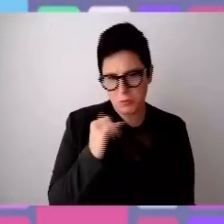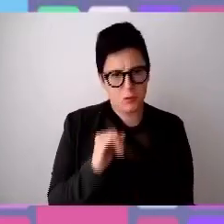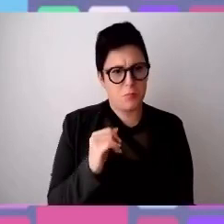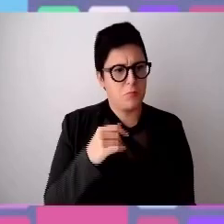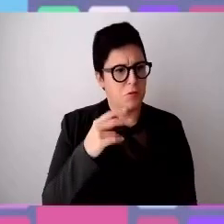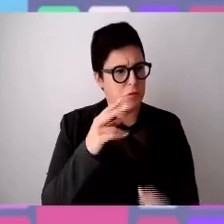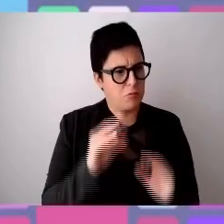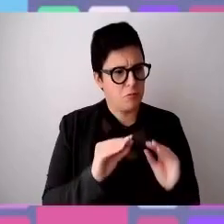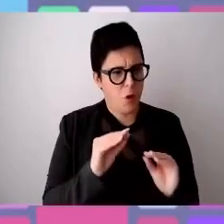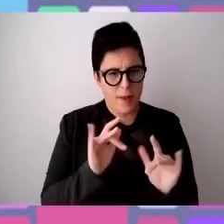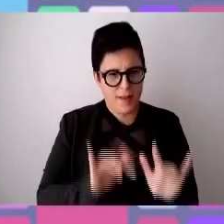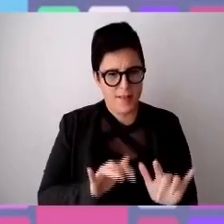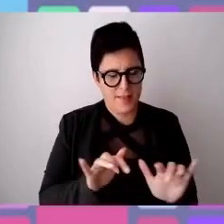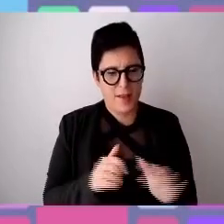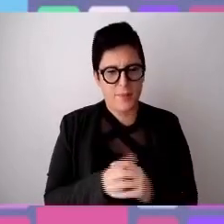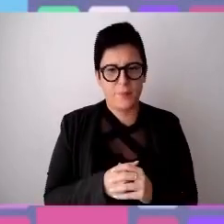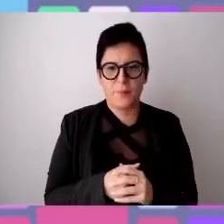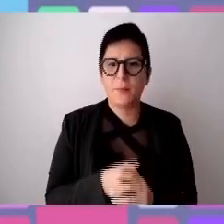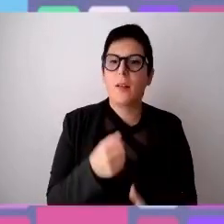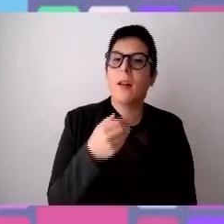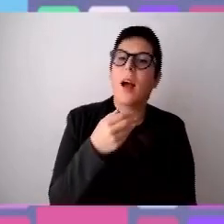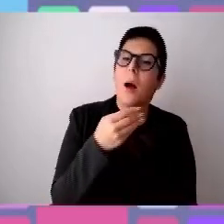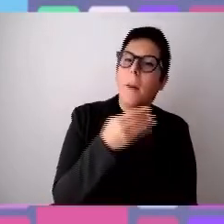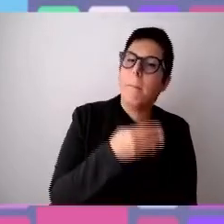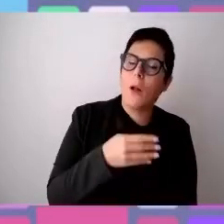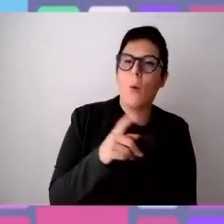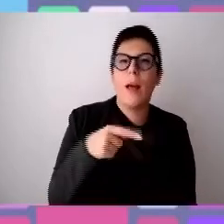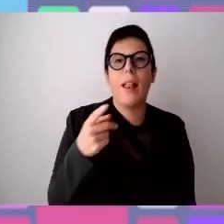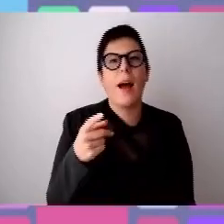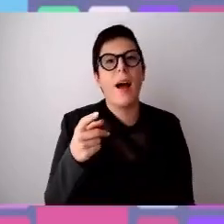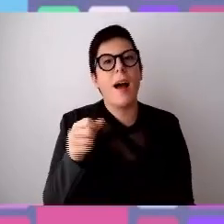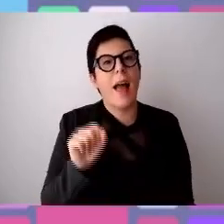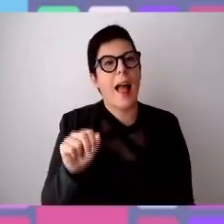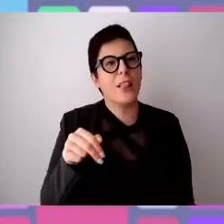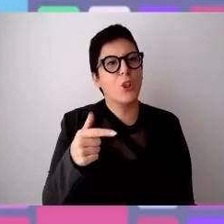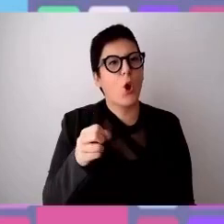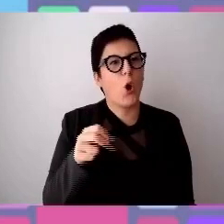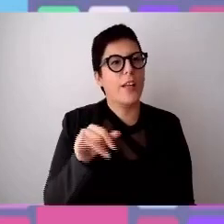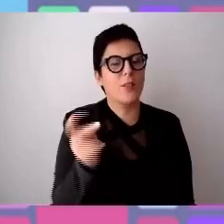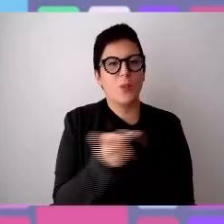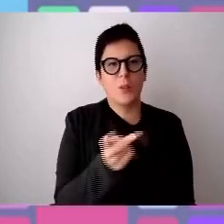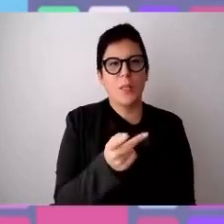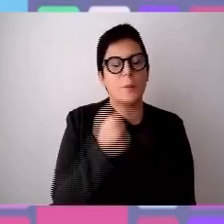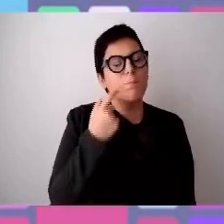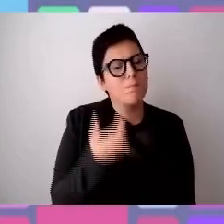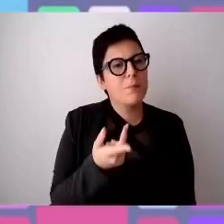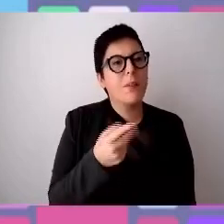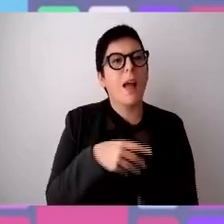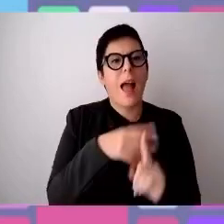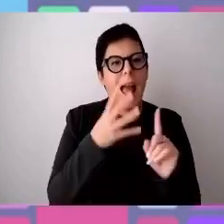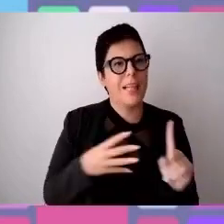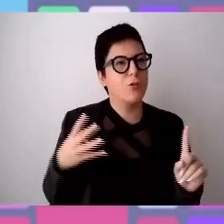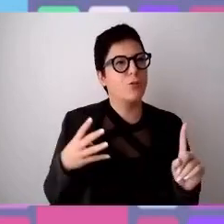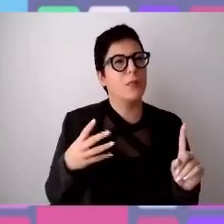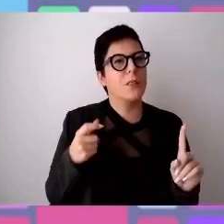Allora, Manuela è da estendere anche ad Antonia. Quali sono le segnalazioni che ricevete in merito a discriminazioni LGBTQ nel